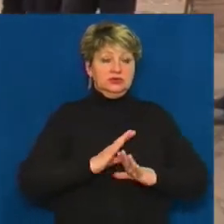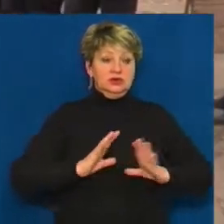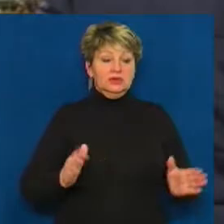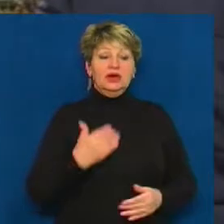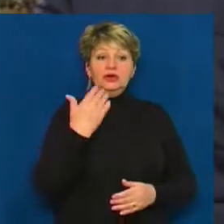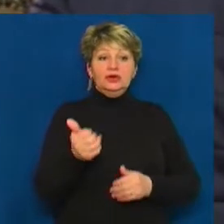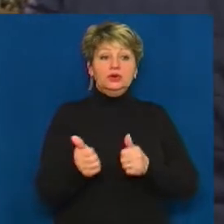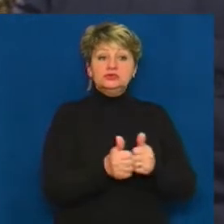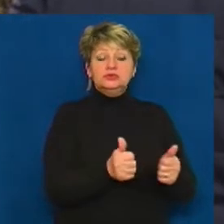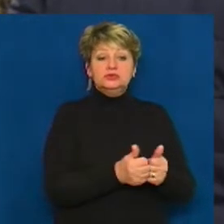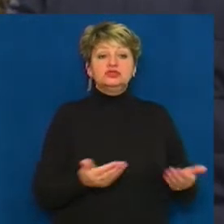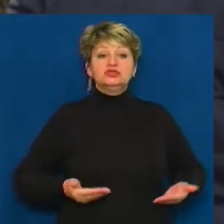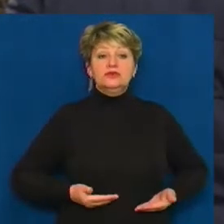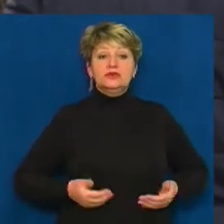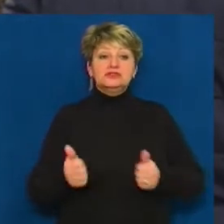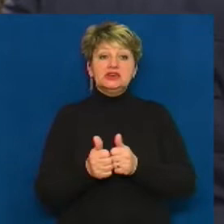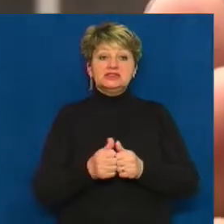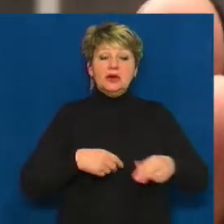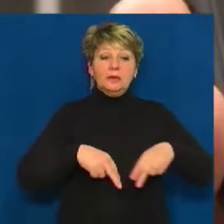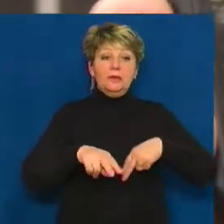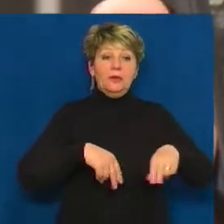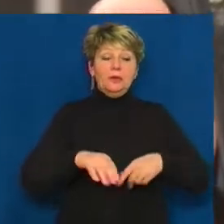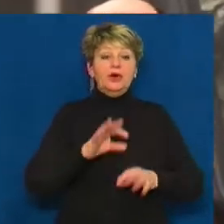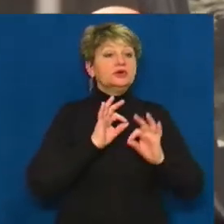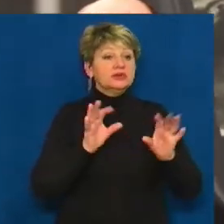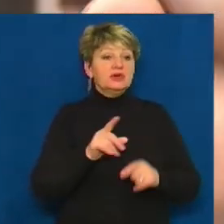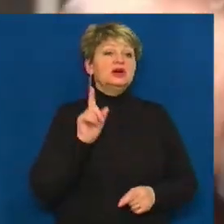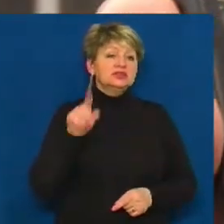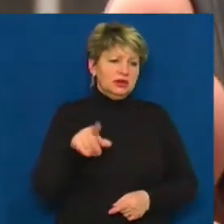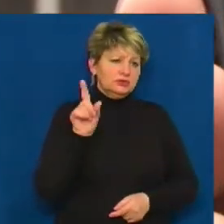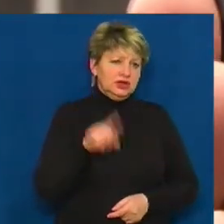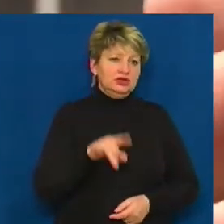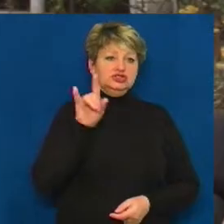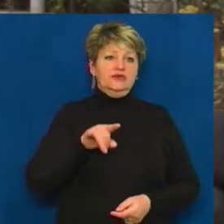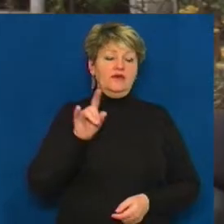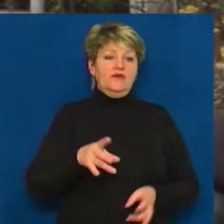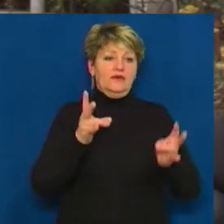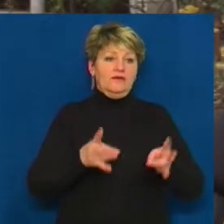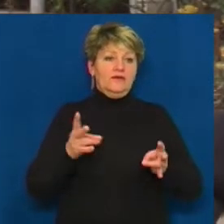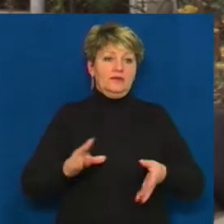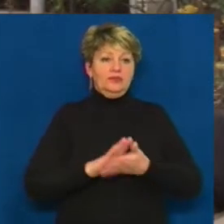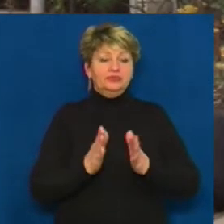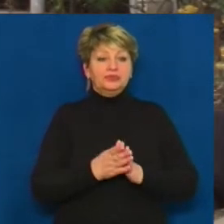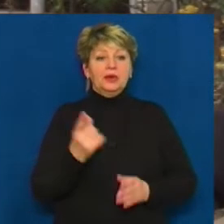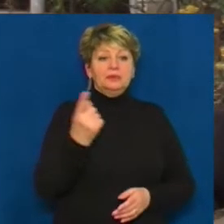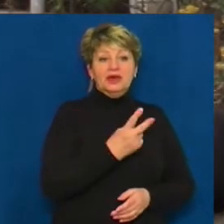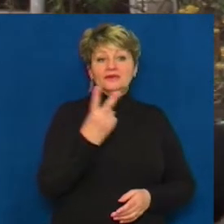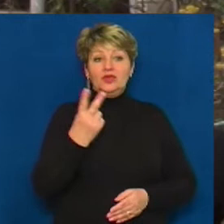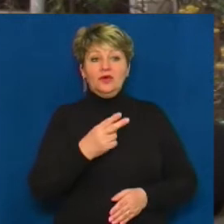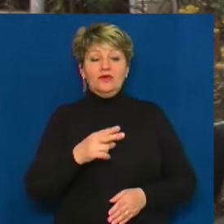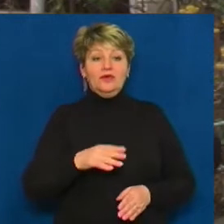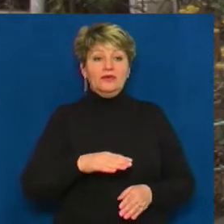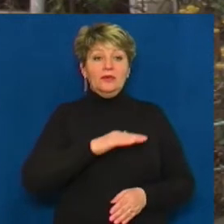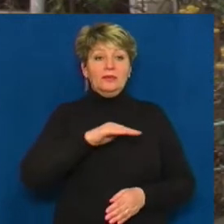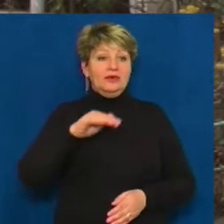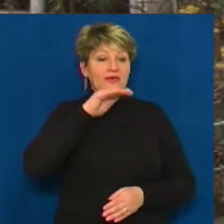Назаренко мешкає в сусідньому під'їзді. Розповідає, що там теж вікна в аварійному стані. Між першим та другим